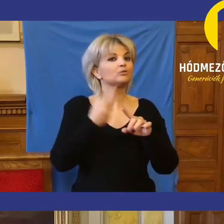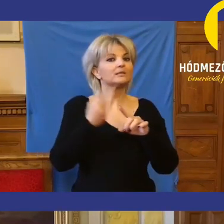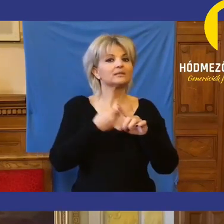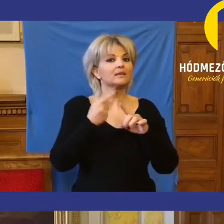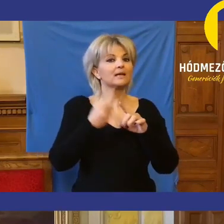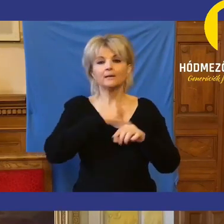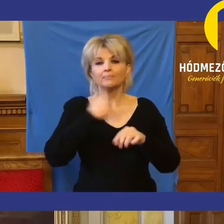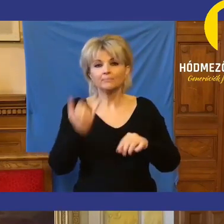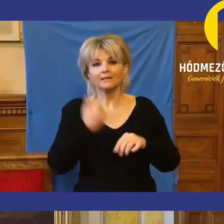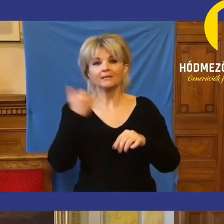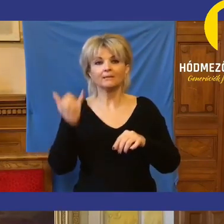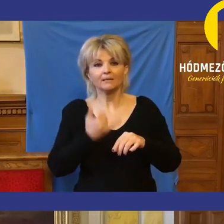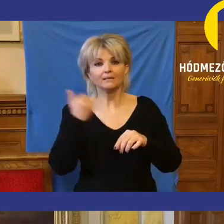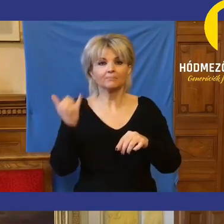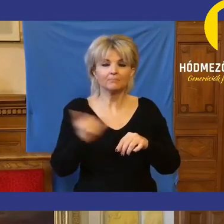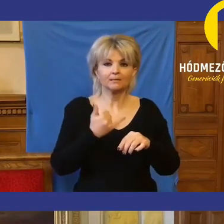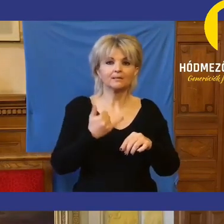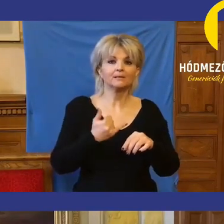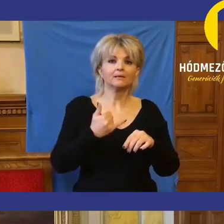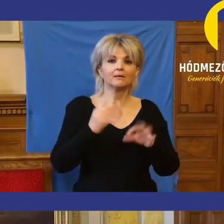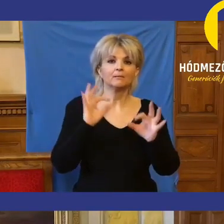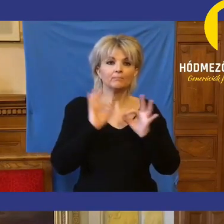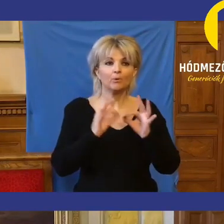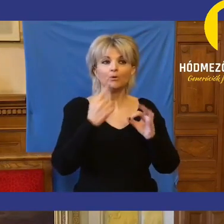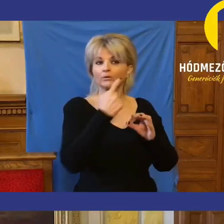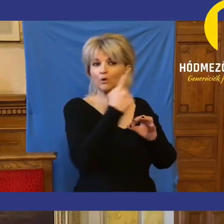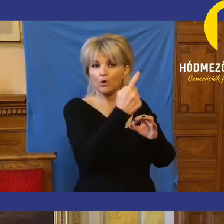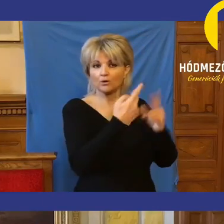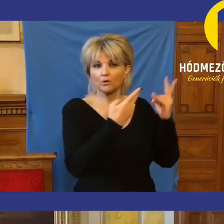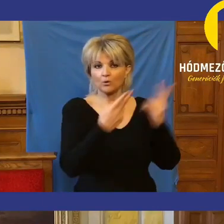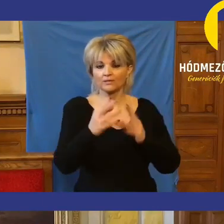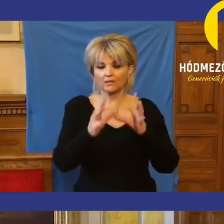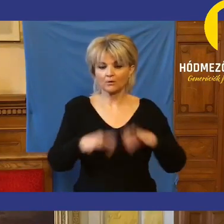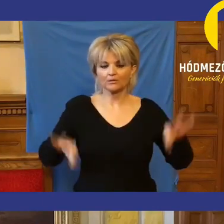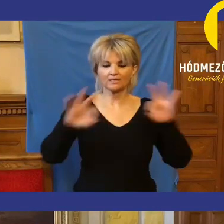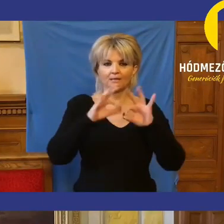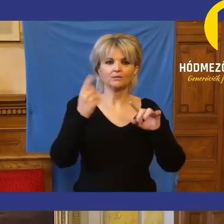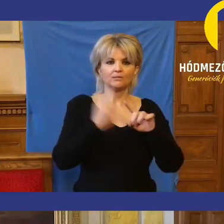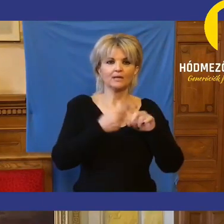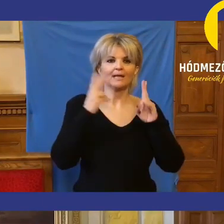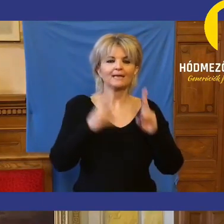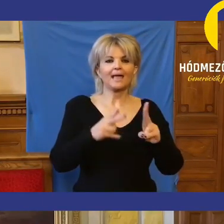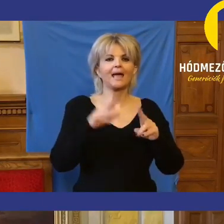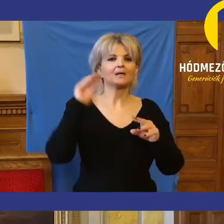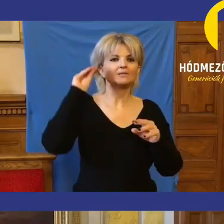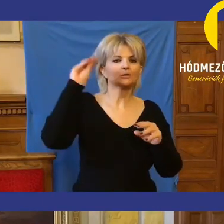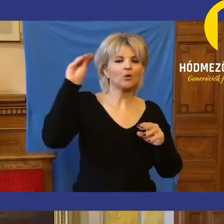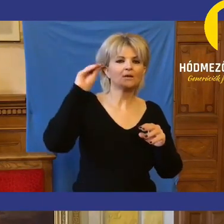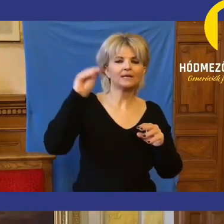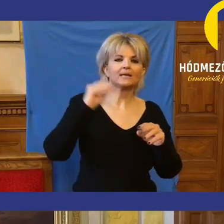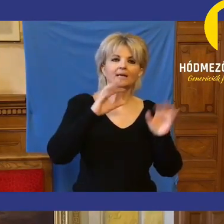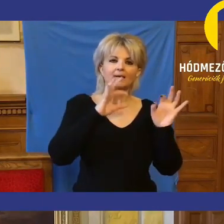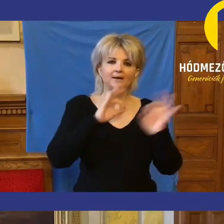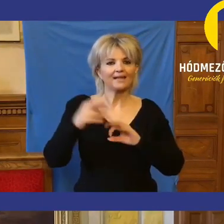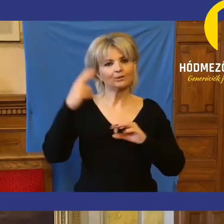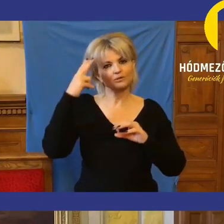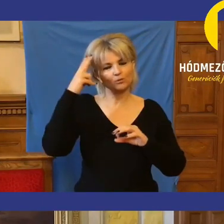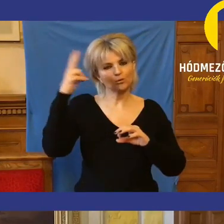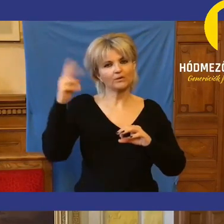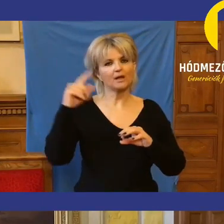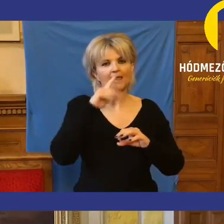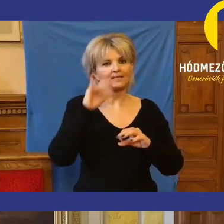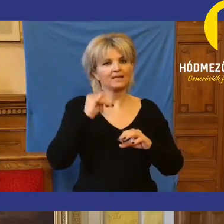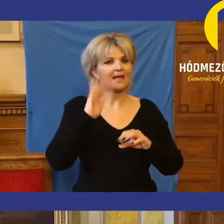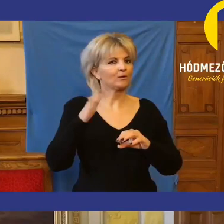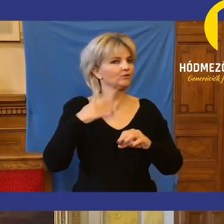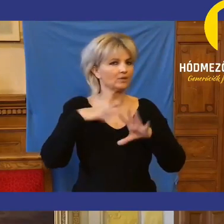Minden alkalom, a kivétel nélkül, pont ön. Jó, tessék szólni a rendező úrnak, Gőből Vilmosnak, Lázár Jánosnak, tessék szólni, hogy én